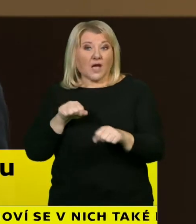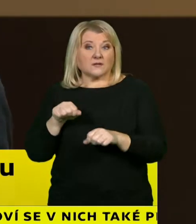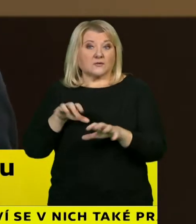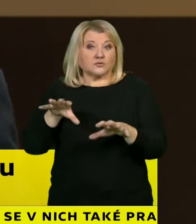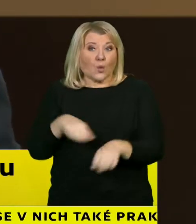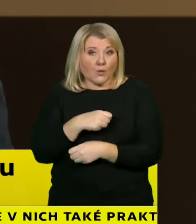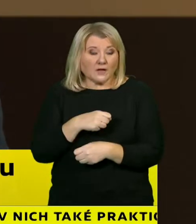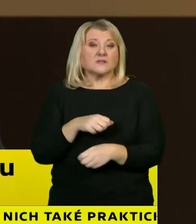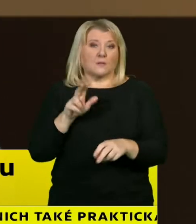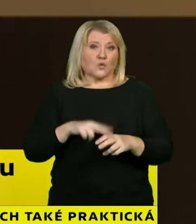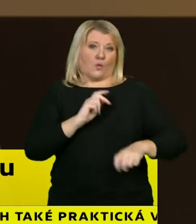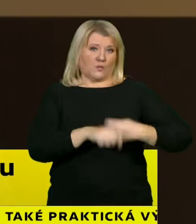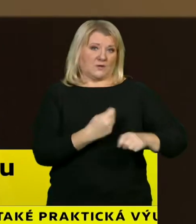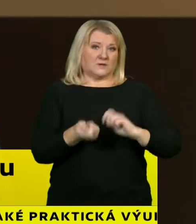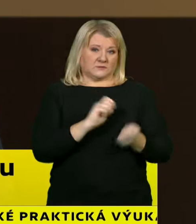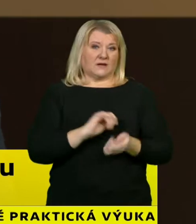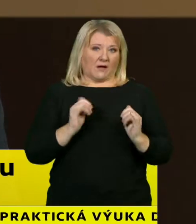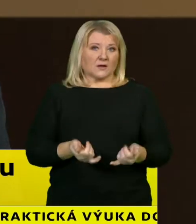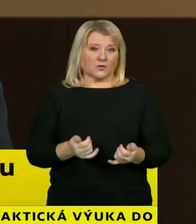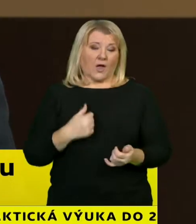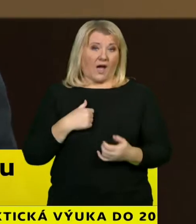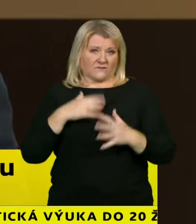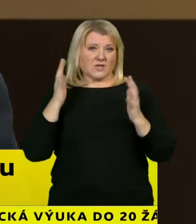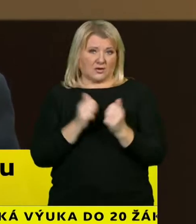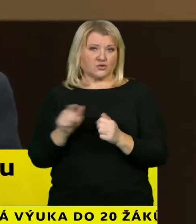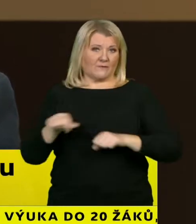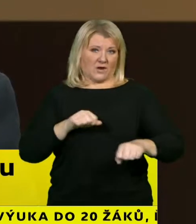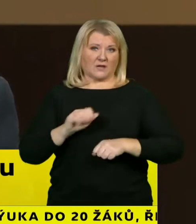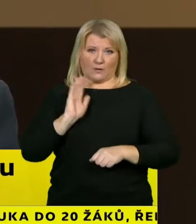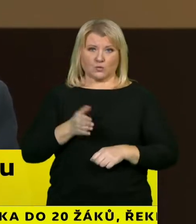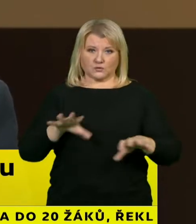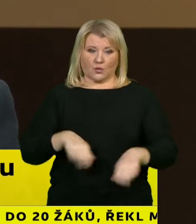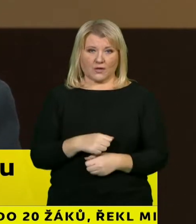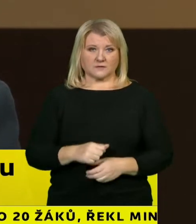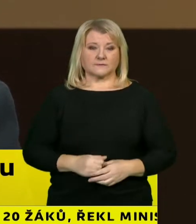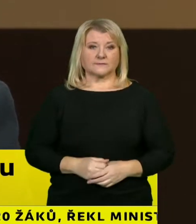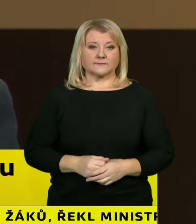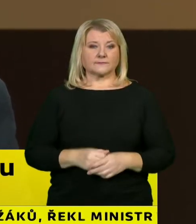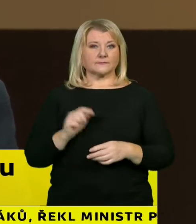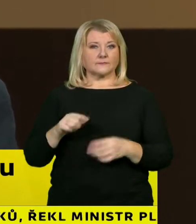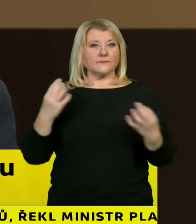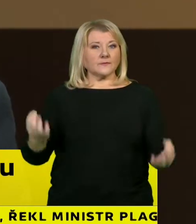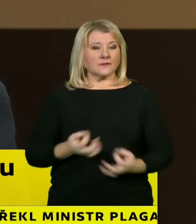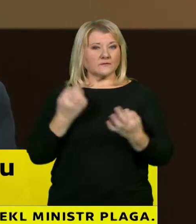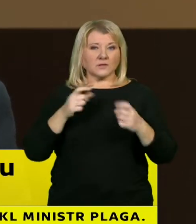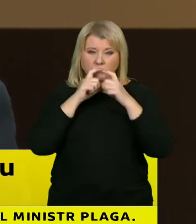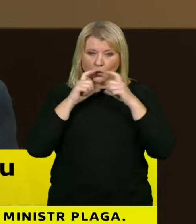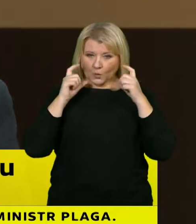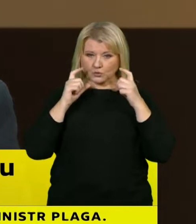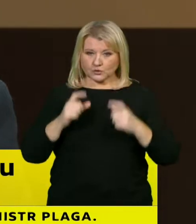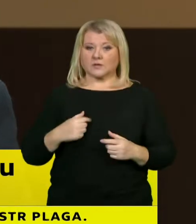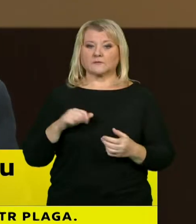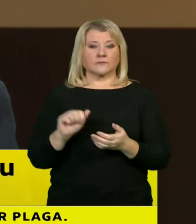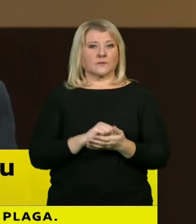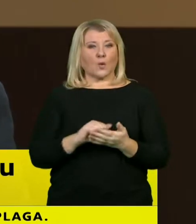vysloví souhlas a věřím, že se to opravdu tak stane. K tomu konkrétnímu dotazu stran roušek zopakuju to, co